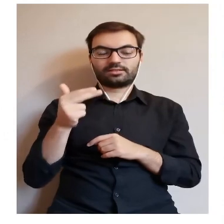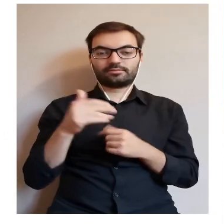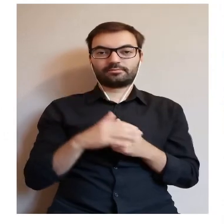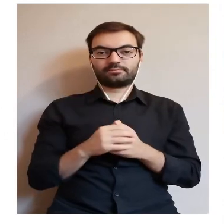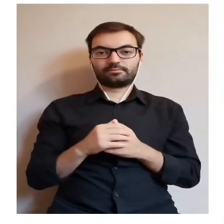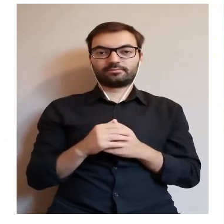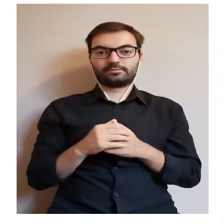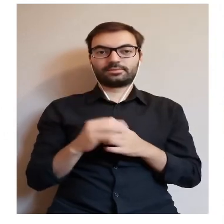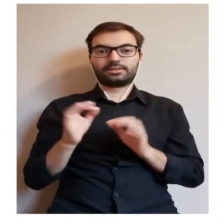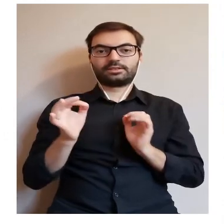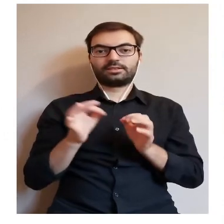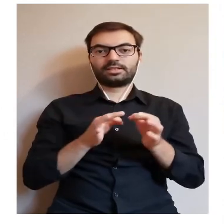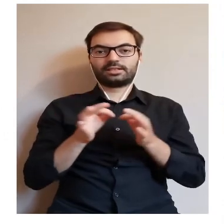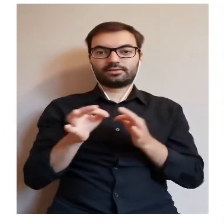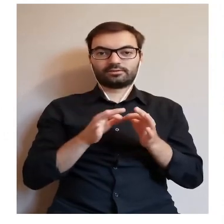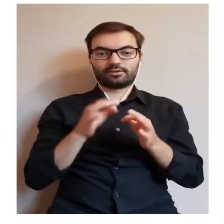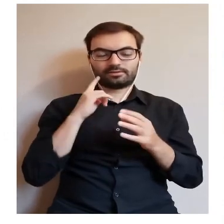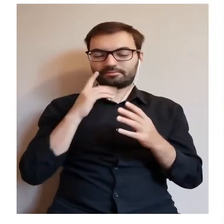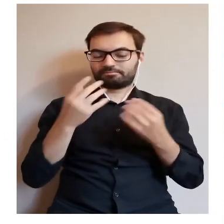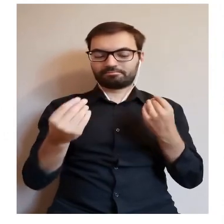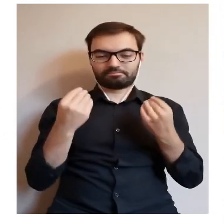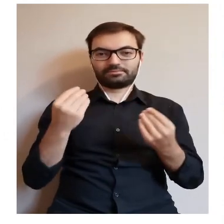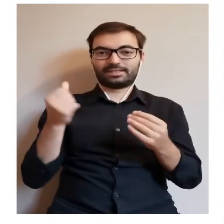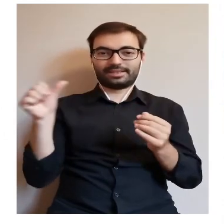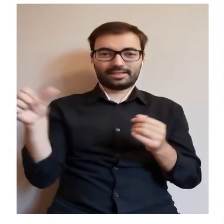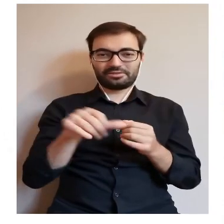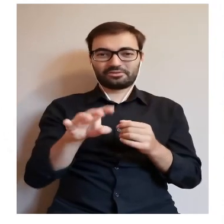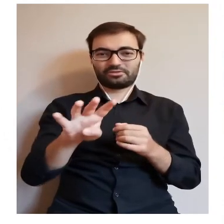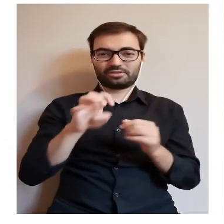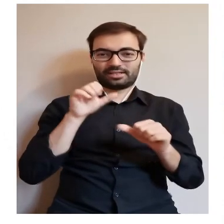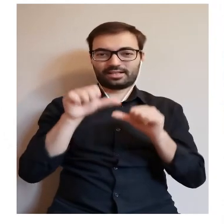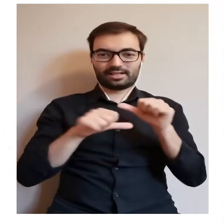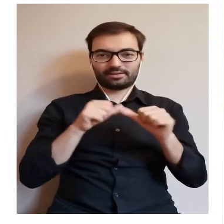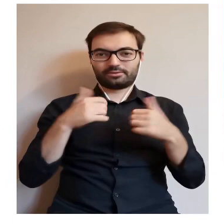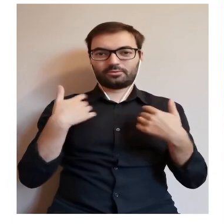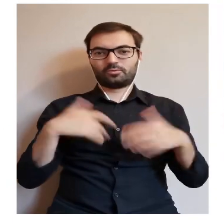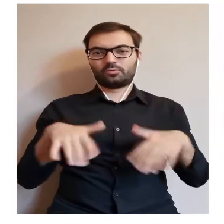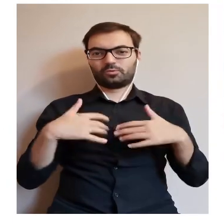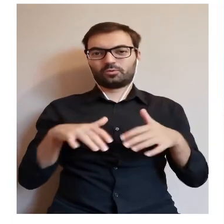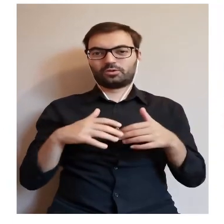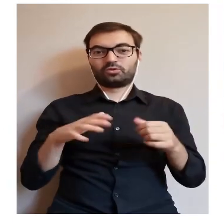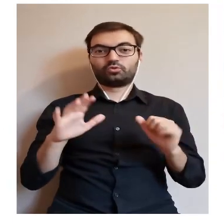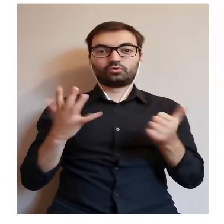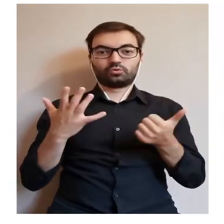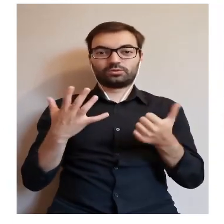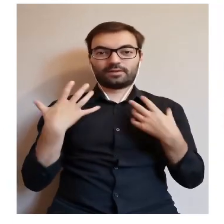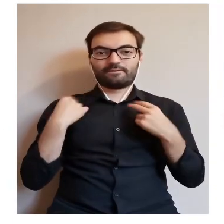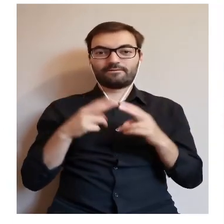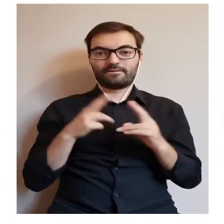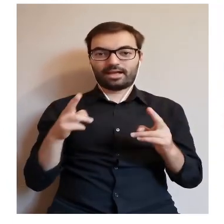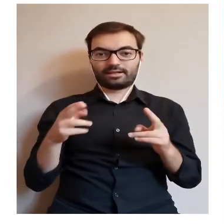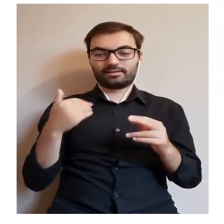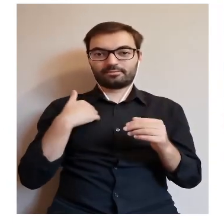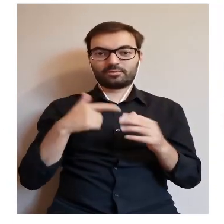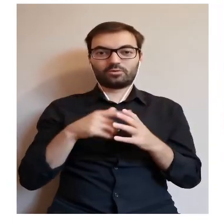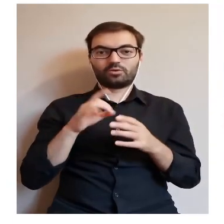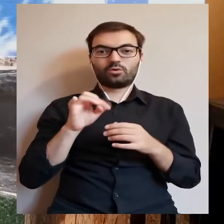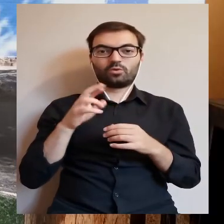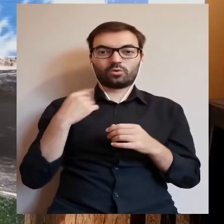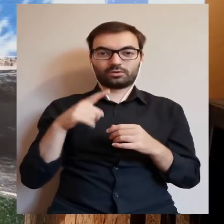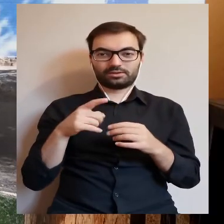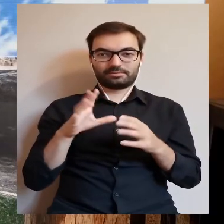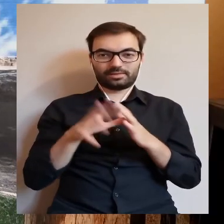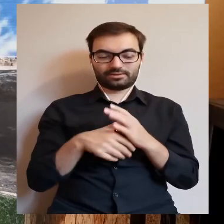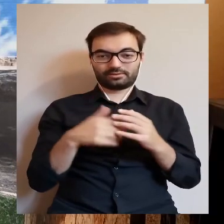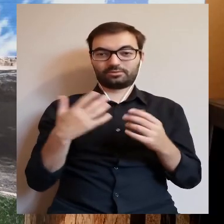które, jak Państwo już słyszeli, no historię ma olbrzymią 1400 lat ponad już, skoro w VI wieku istniał tam